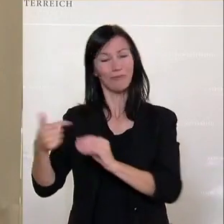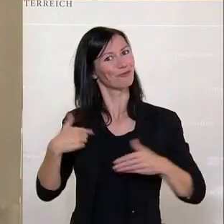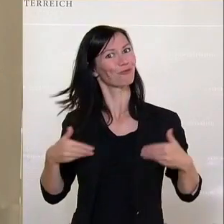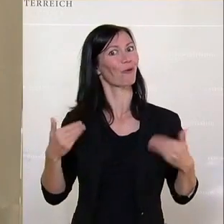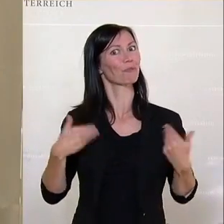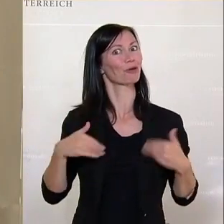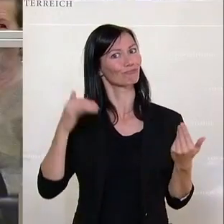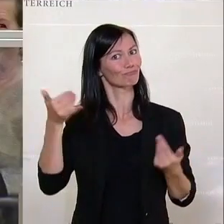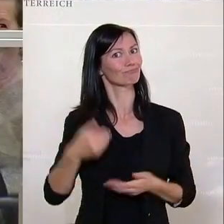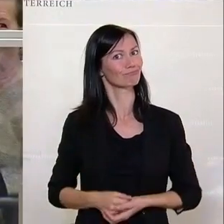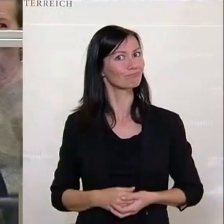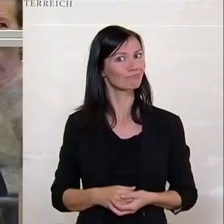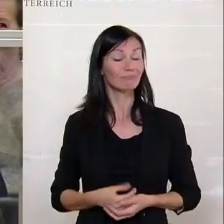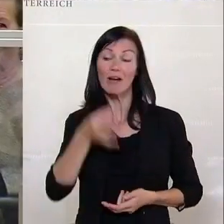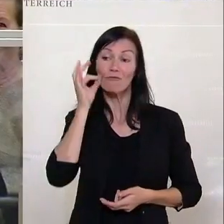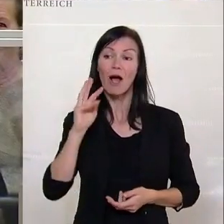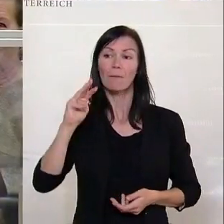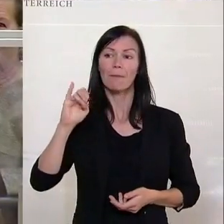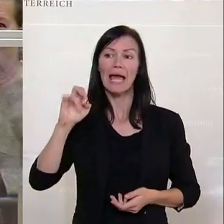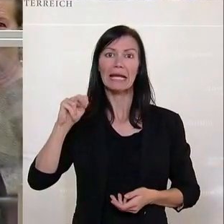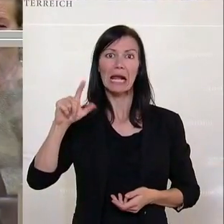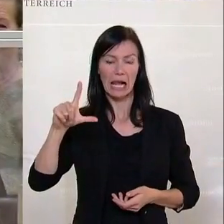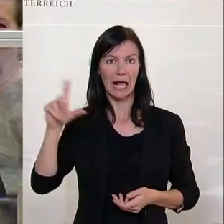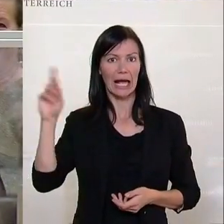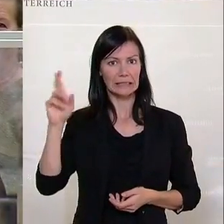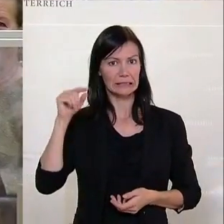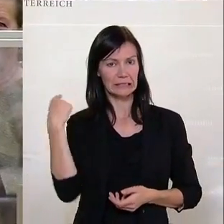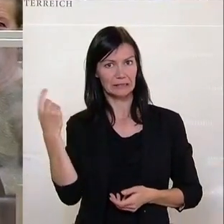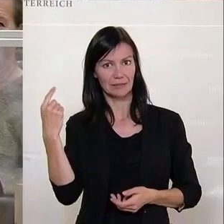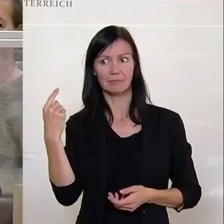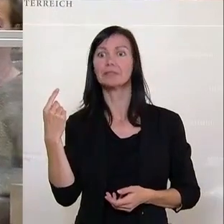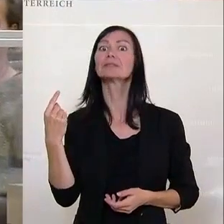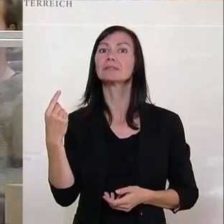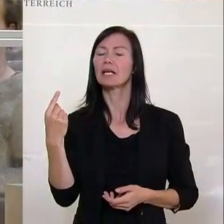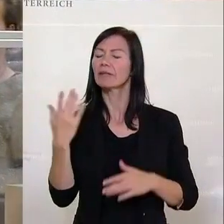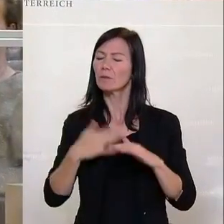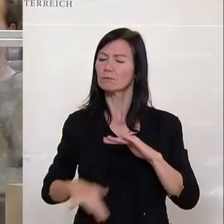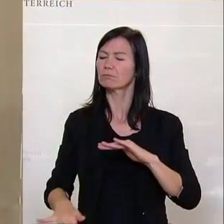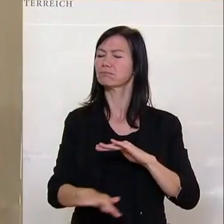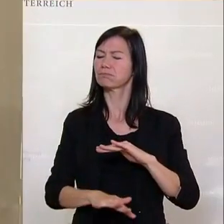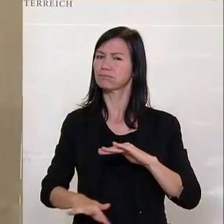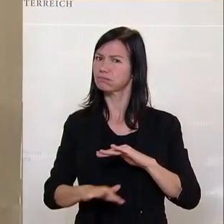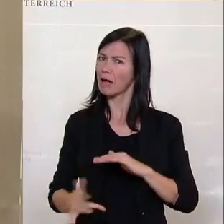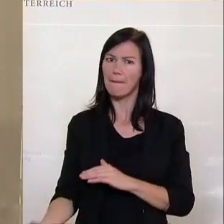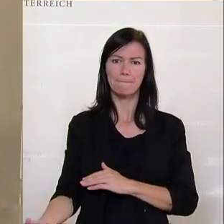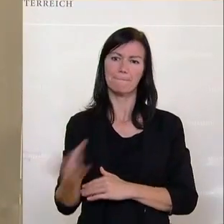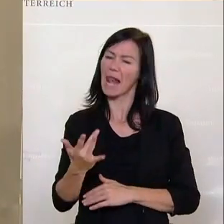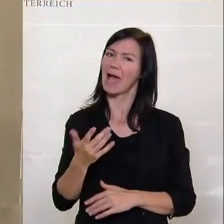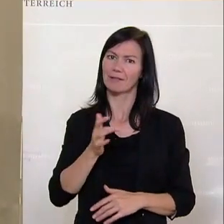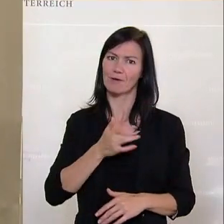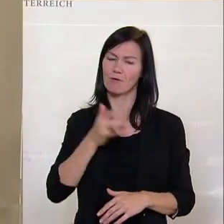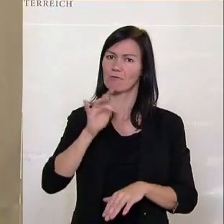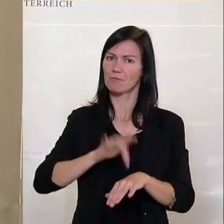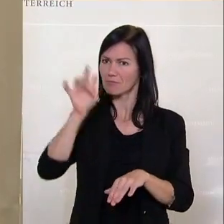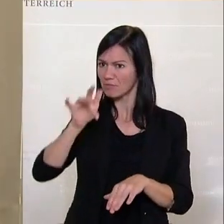es freut mich, wenn die Frau Meindl-Reisinger ihre unterirdische Beleidigung zurücknimmt, freue ich mich